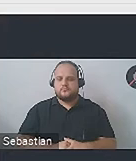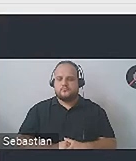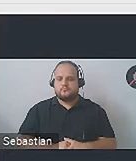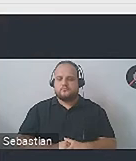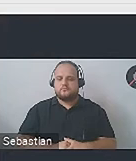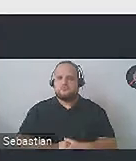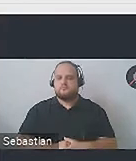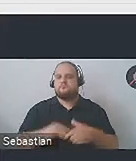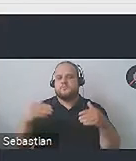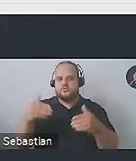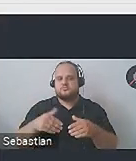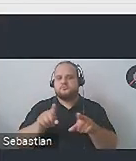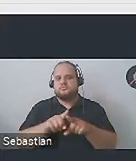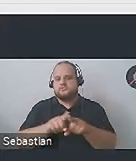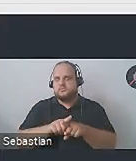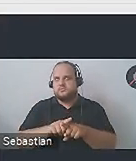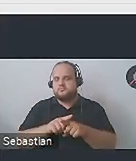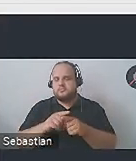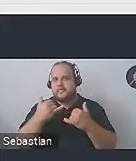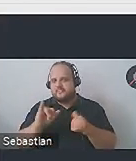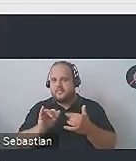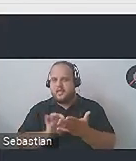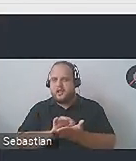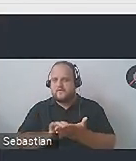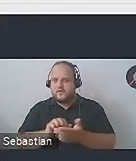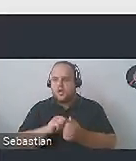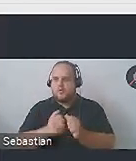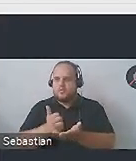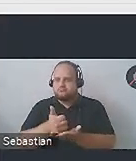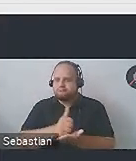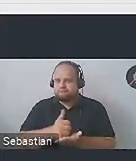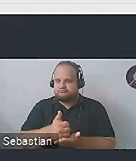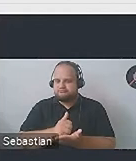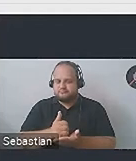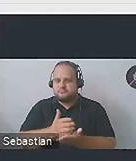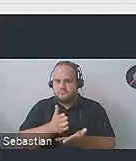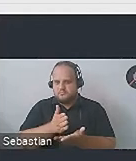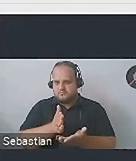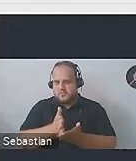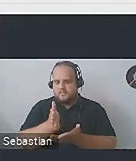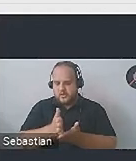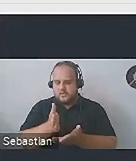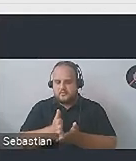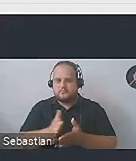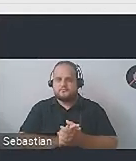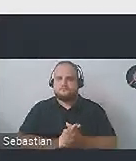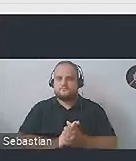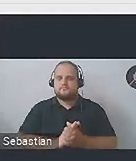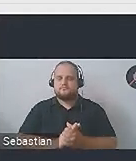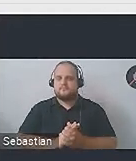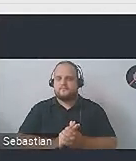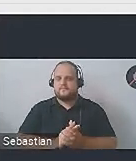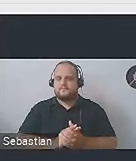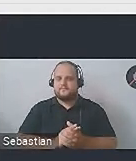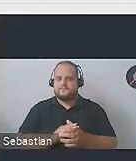Możemy stosować alternatywne klawiatury, albo joysticki, czyli tak jak widzieliśmy na poprzednim ekranie. To był na przykład